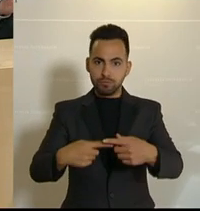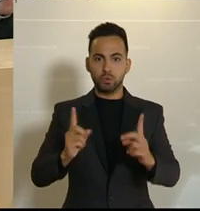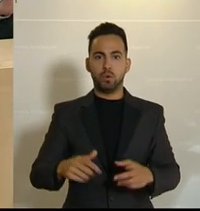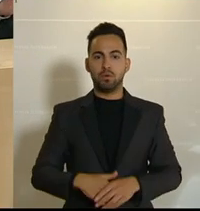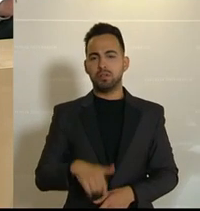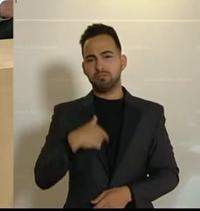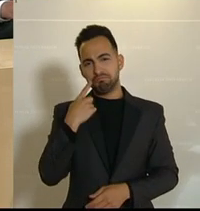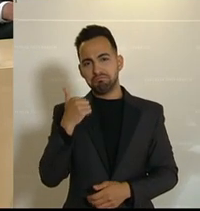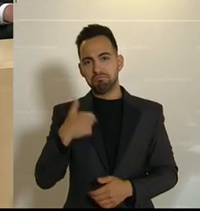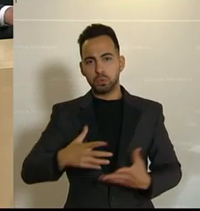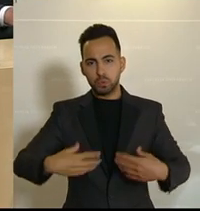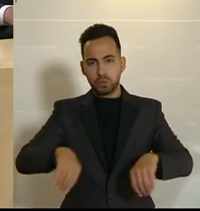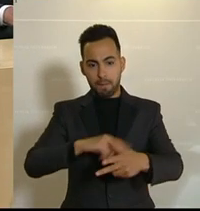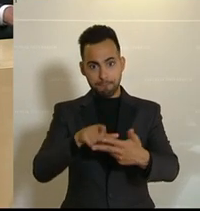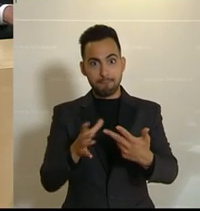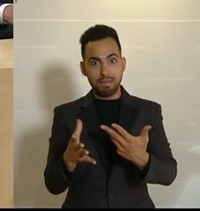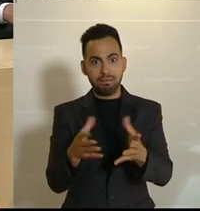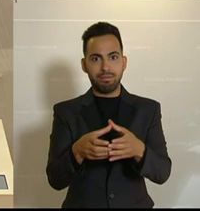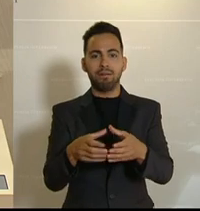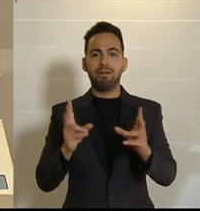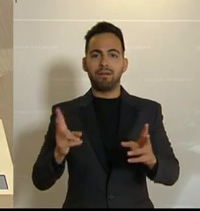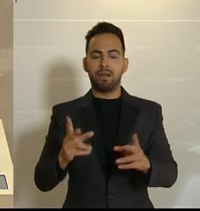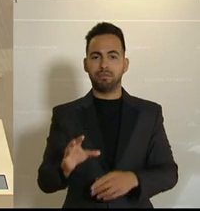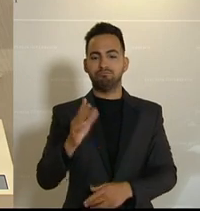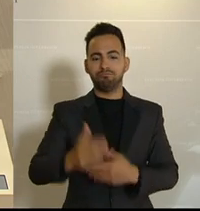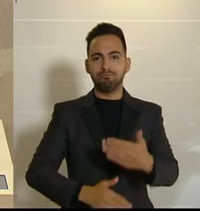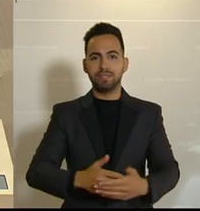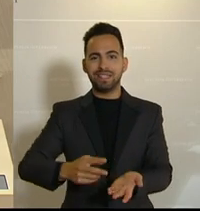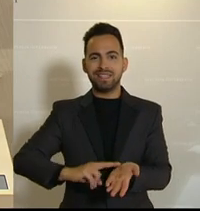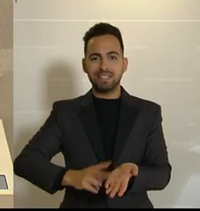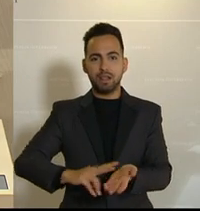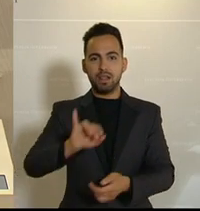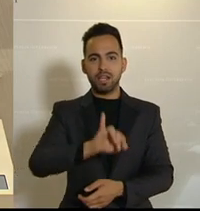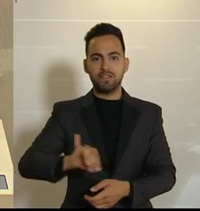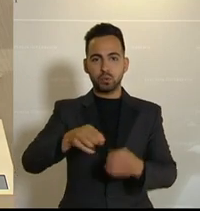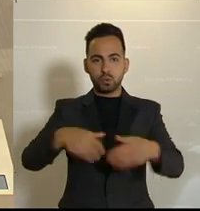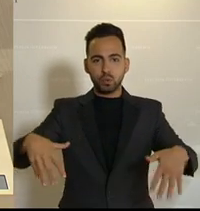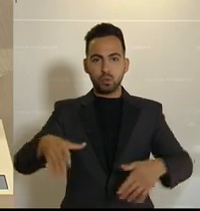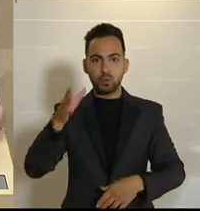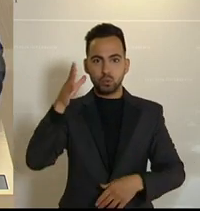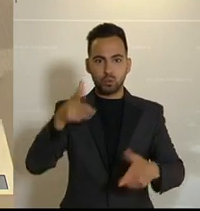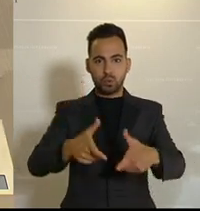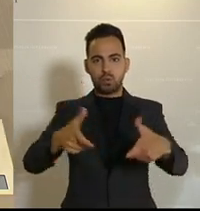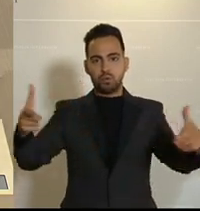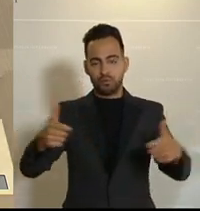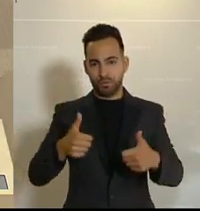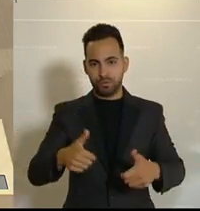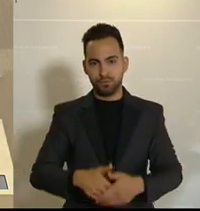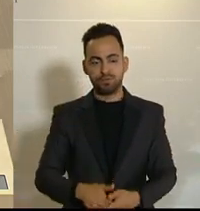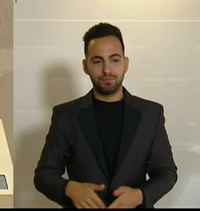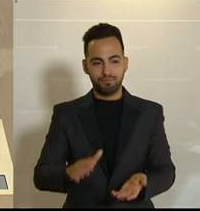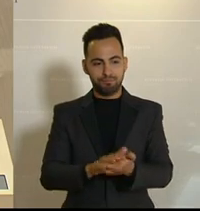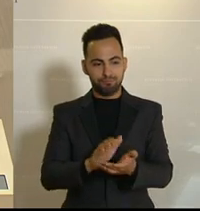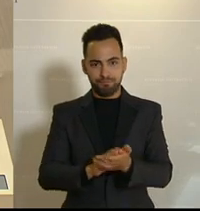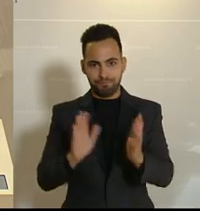überzeugt, miteinander schaffen wir eine gute digitale Infrastruktur für unsere Zukunft. Applaus